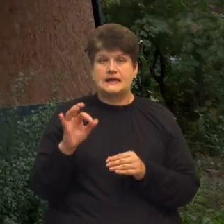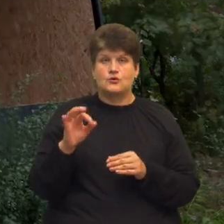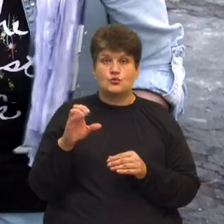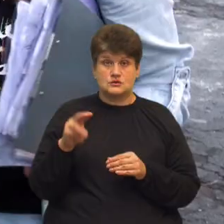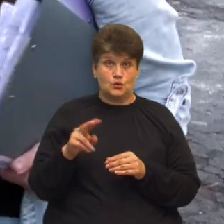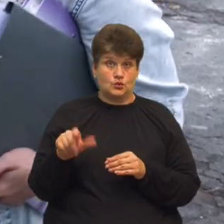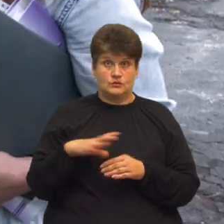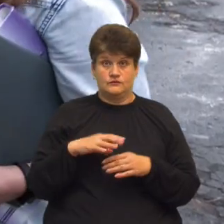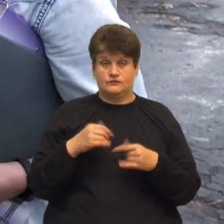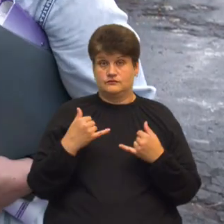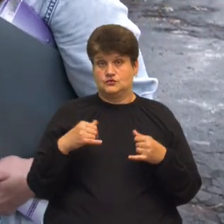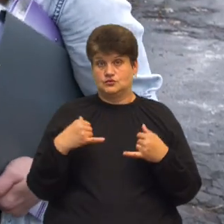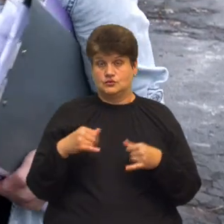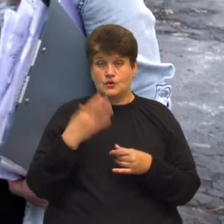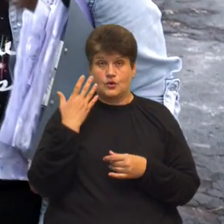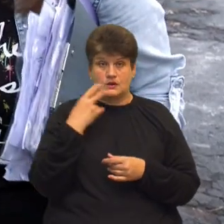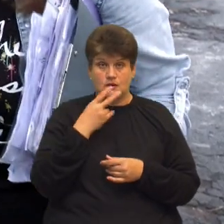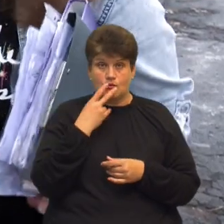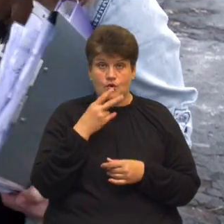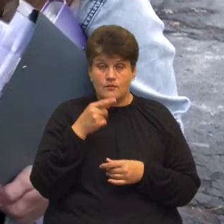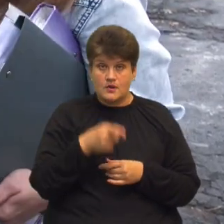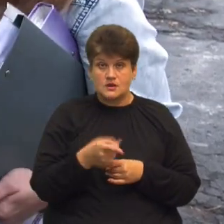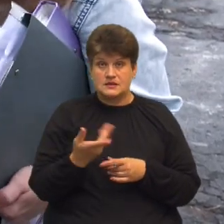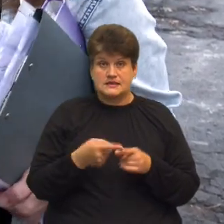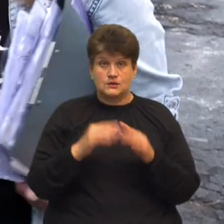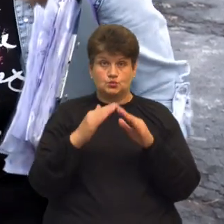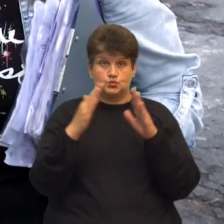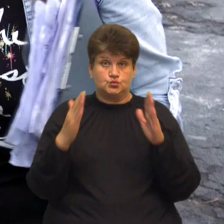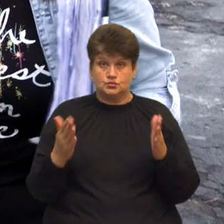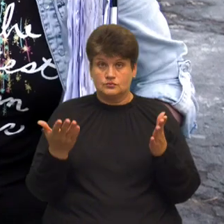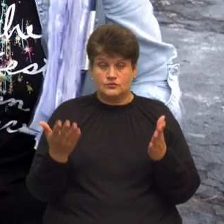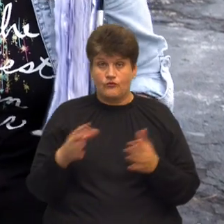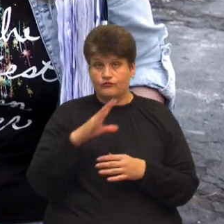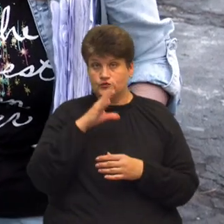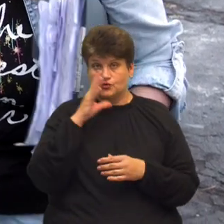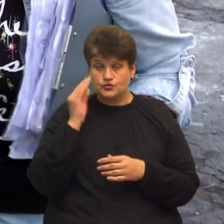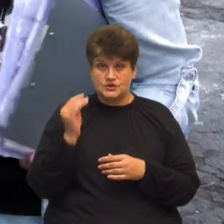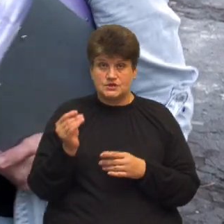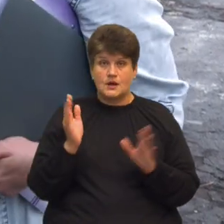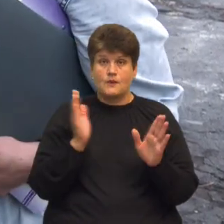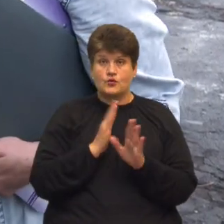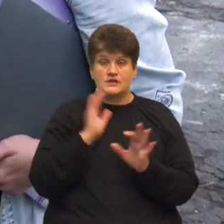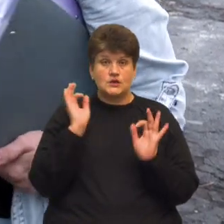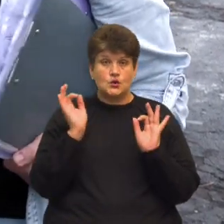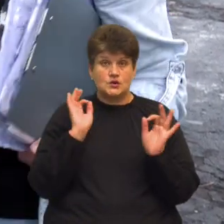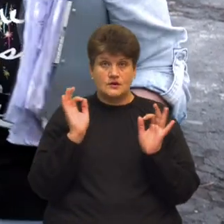шокі, коли побачили ось цю буду, фактично це якась буда, ночі під час повітряної тривоги.